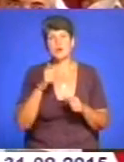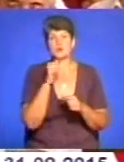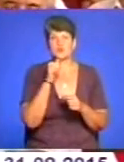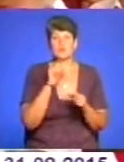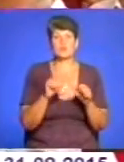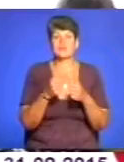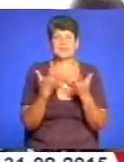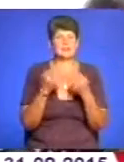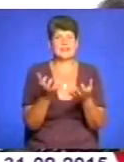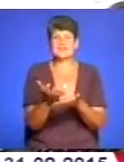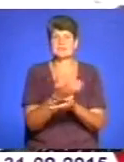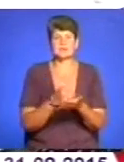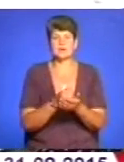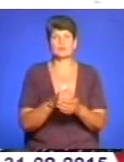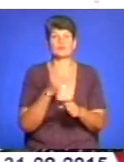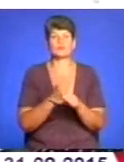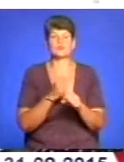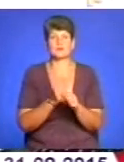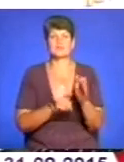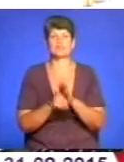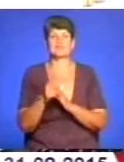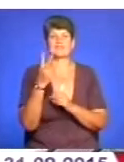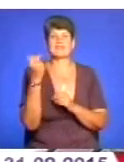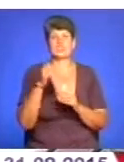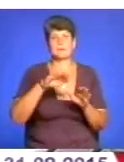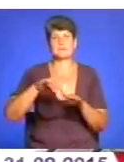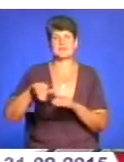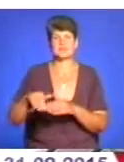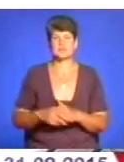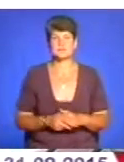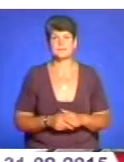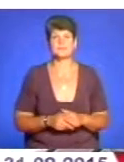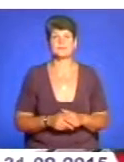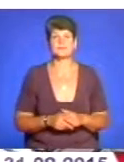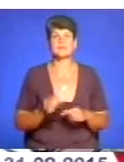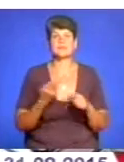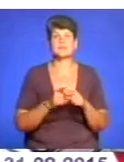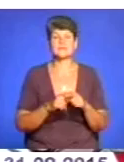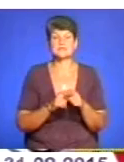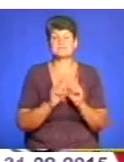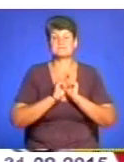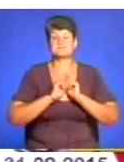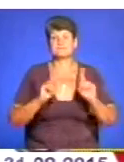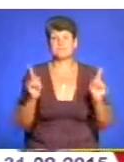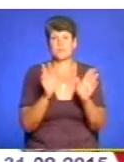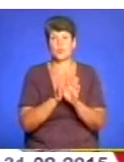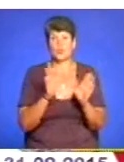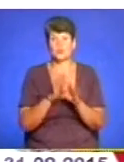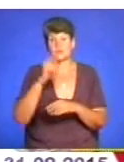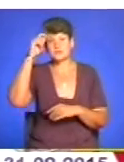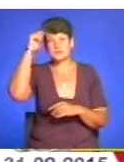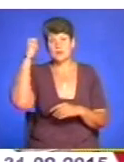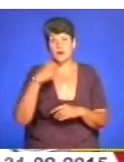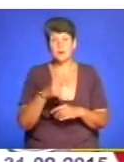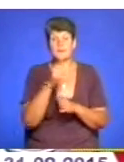збирають, тож заводи запрацюють на два тижні пізніше. Це аномальні погодні умови, спека. Ми не можемо